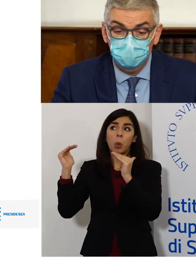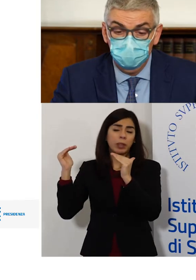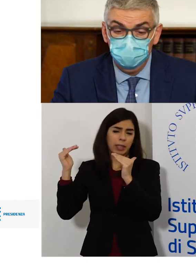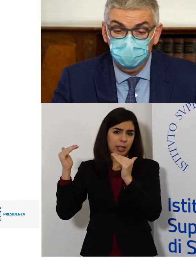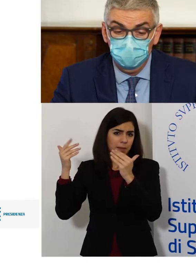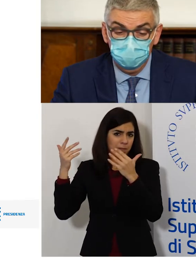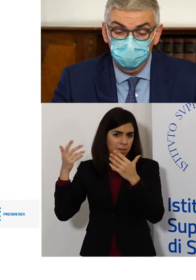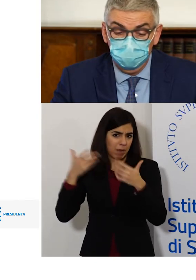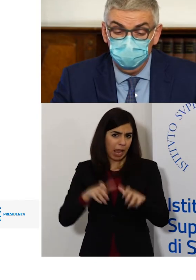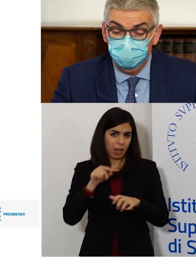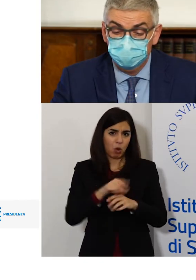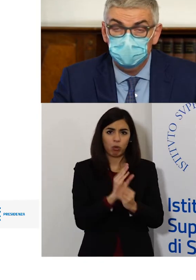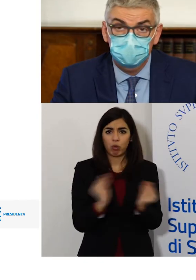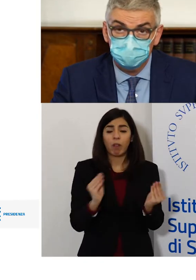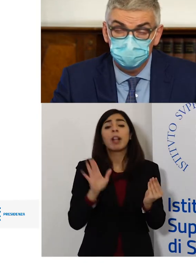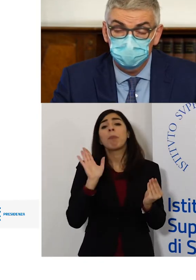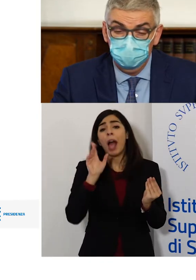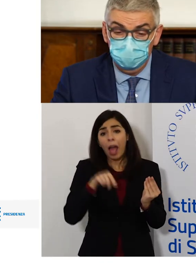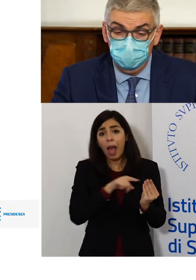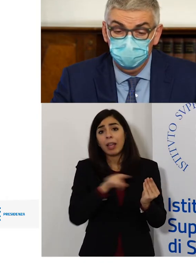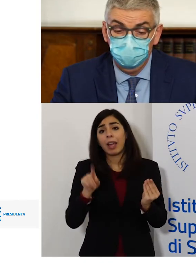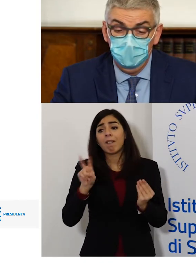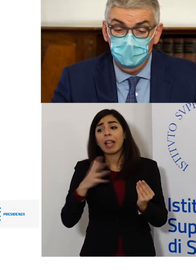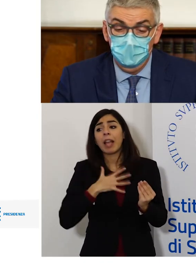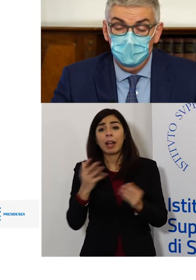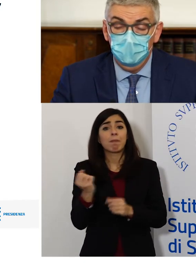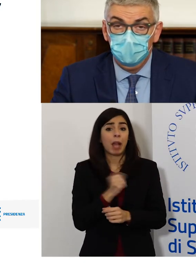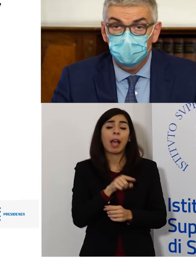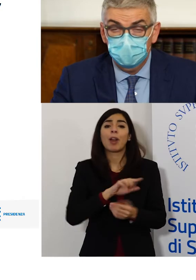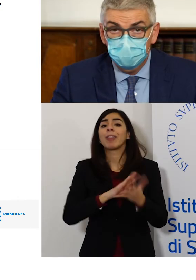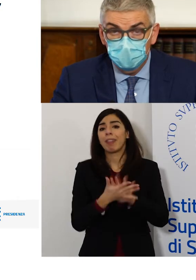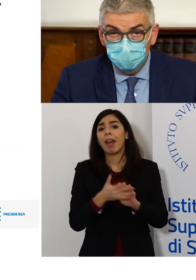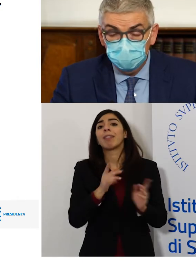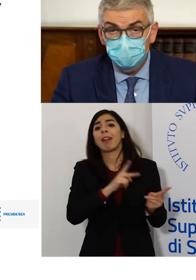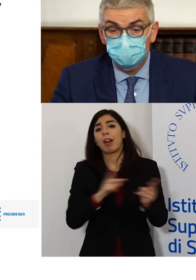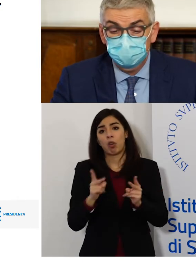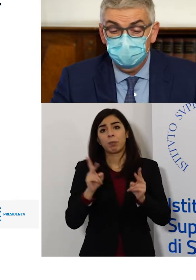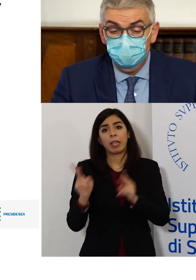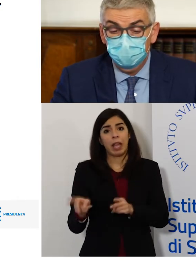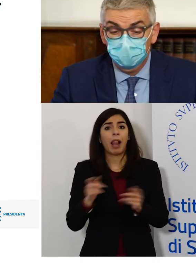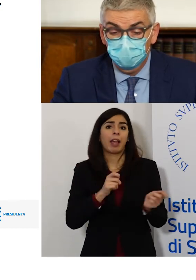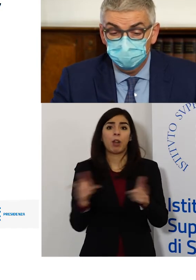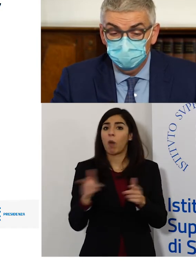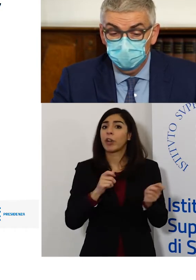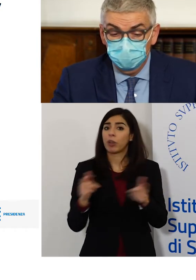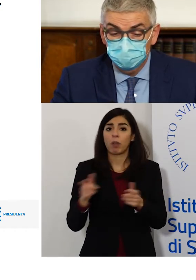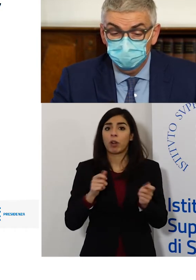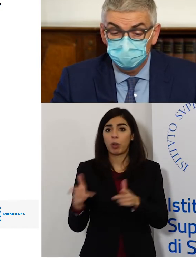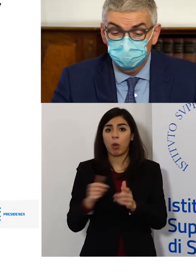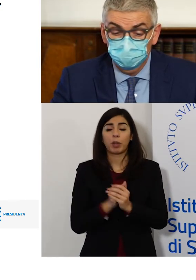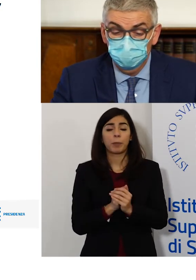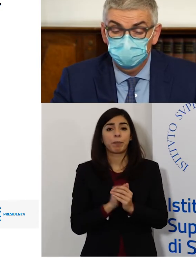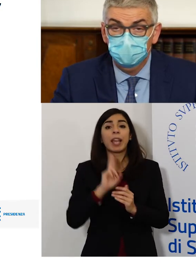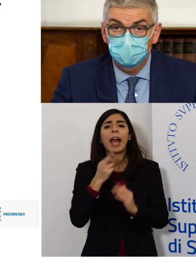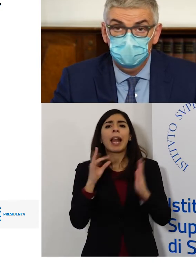in recovery per quanto riguarda le fasce di età sotto i 20 anni. Quando guardiamo l'RT in questa slide vediamo che quasi tutte le